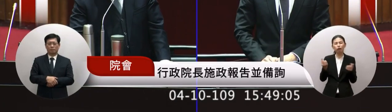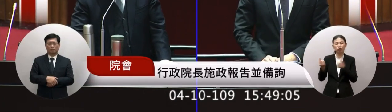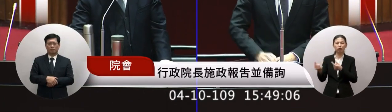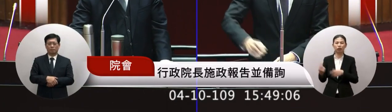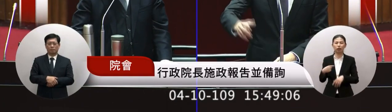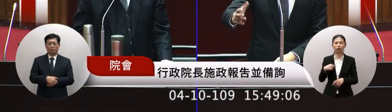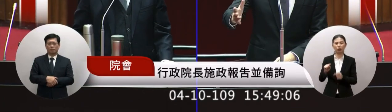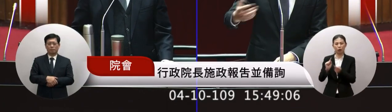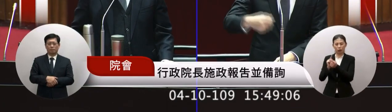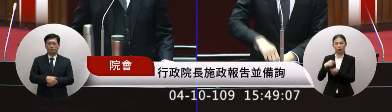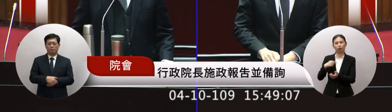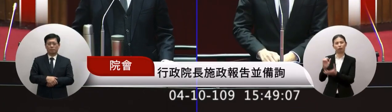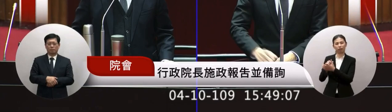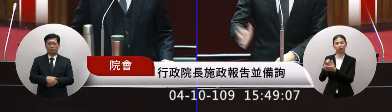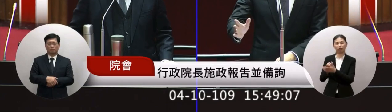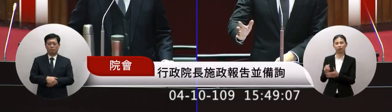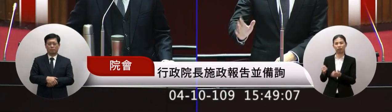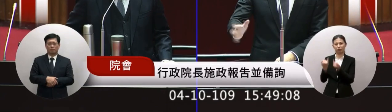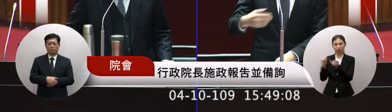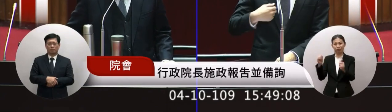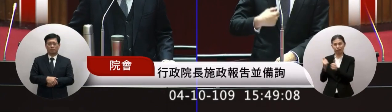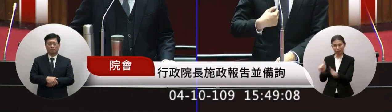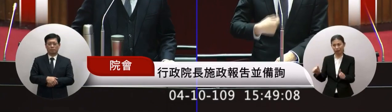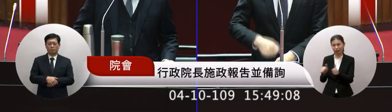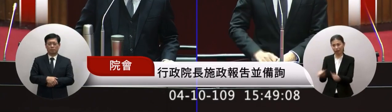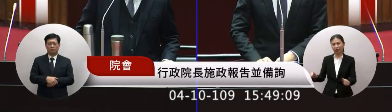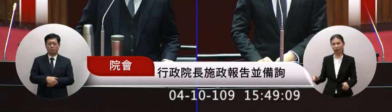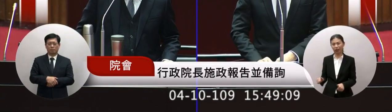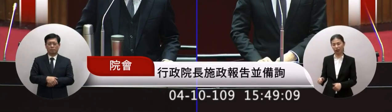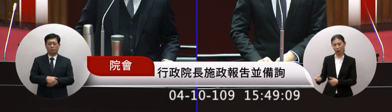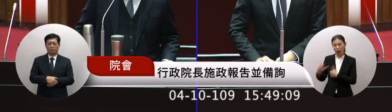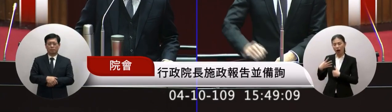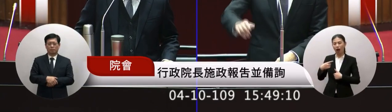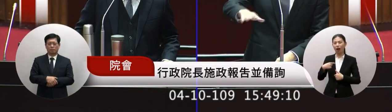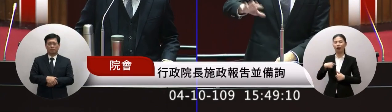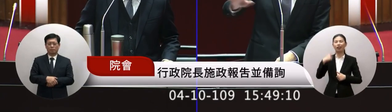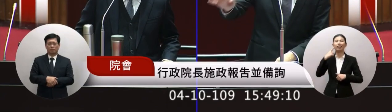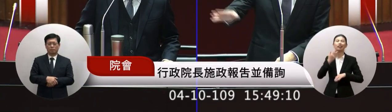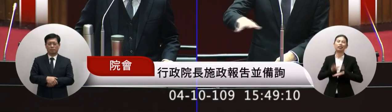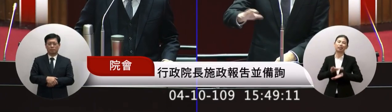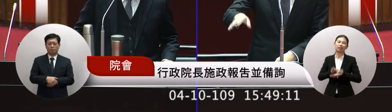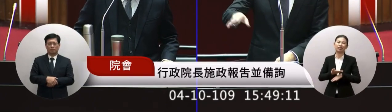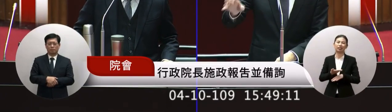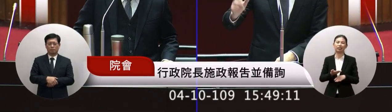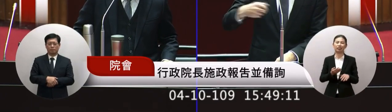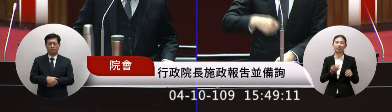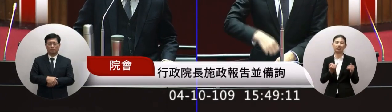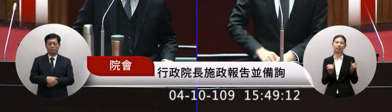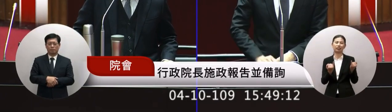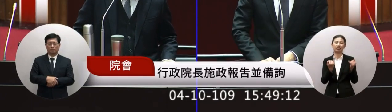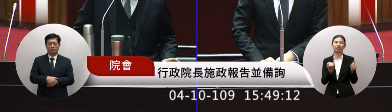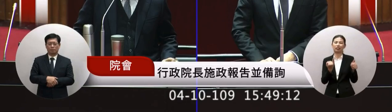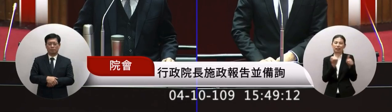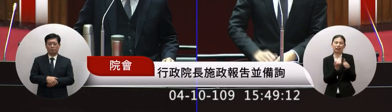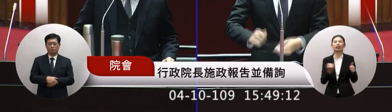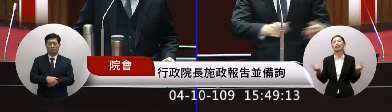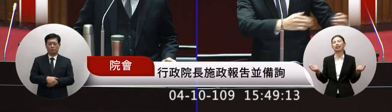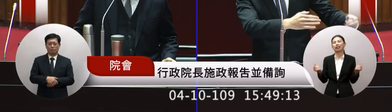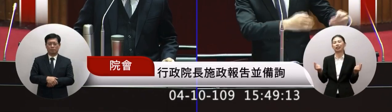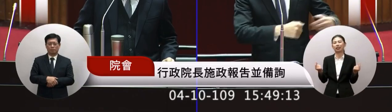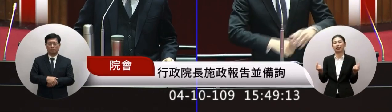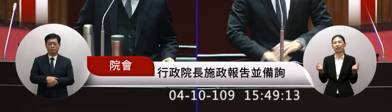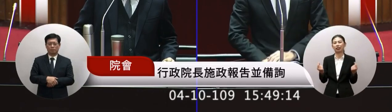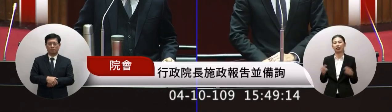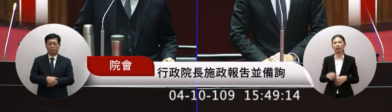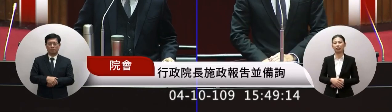才我有朋友他去離婚我說你這樣說我電腦是比較放心因為異性的家庭離婚禮到